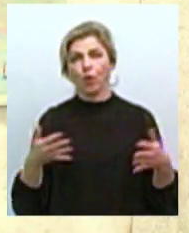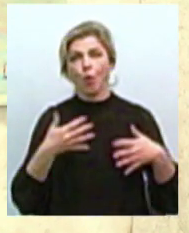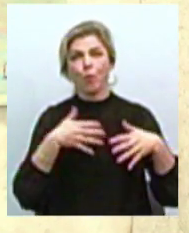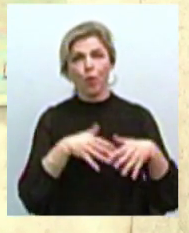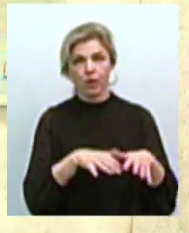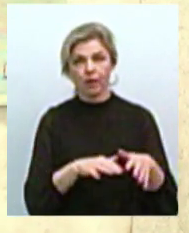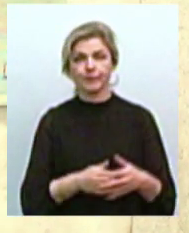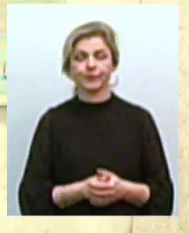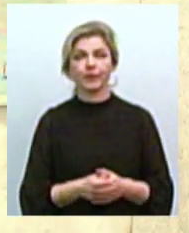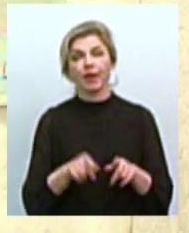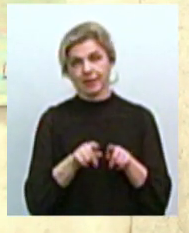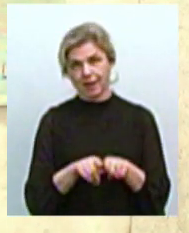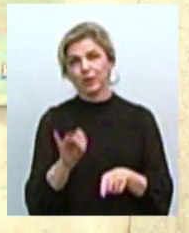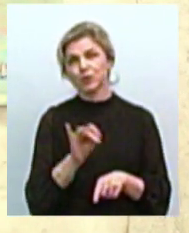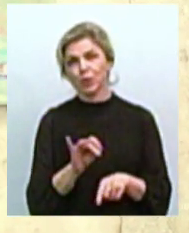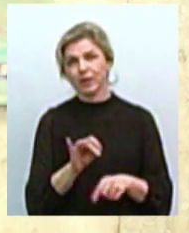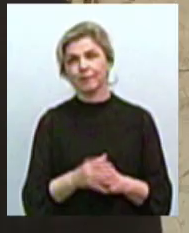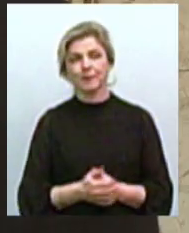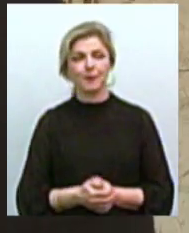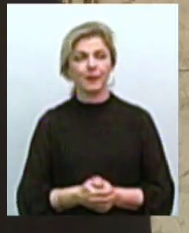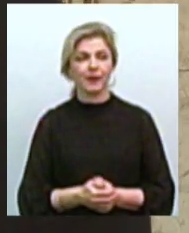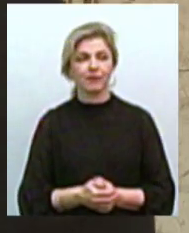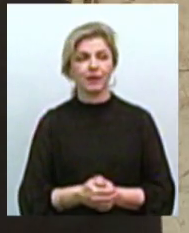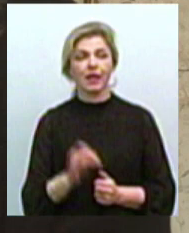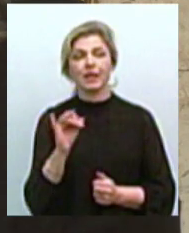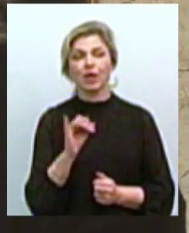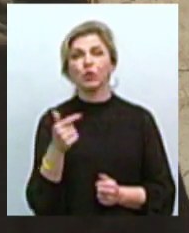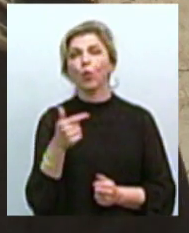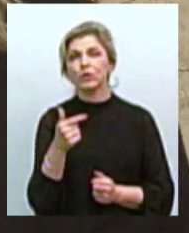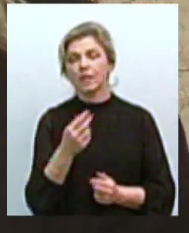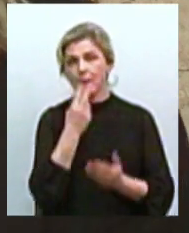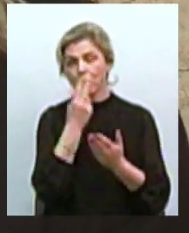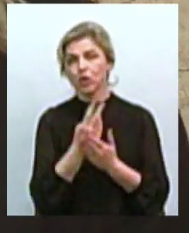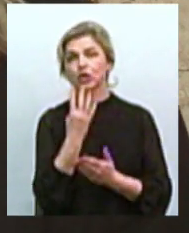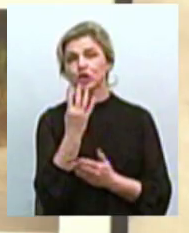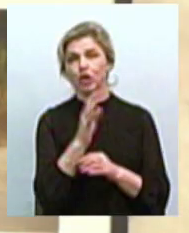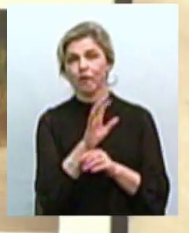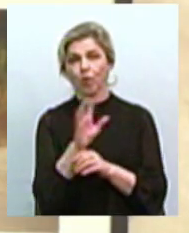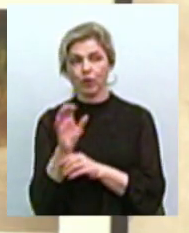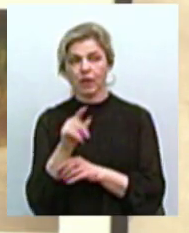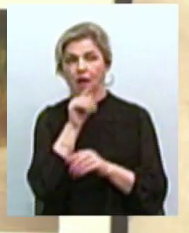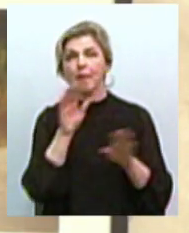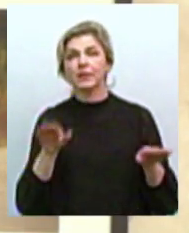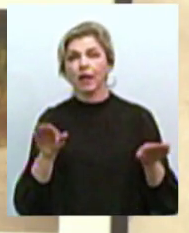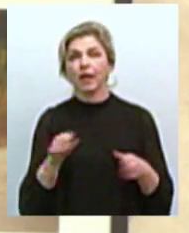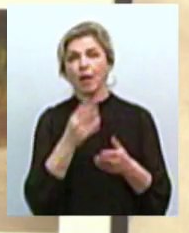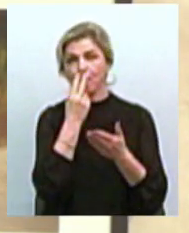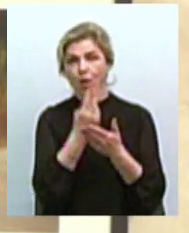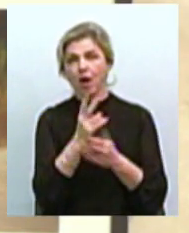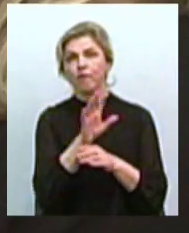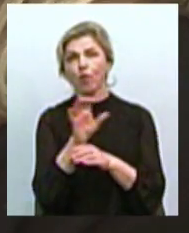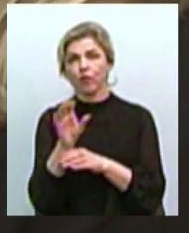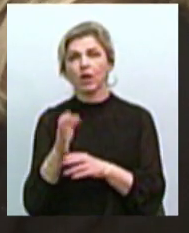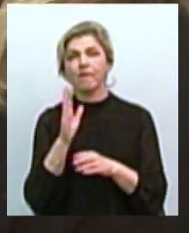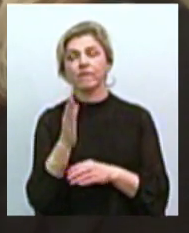Ось така історія цієї роботи. Ірина Гузій виставила чотири фото. Птахів, зображених на них, фотографувала в